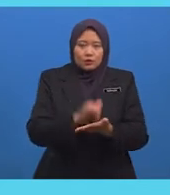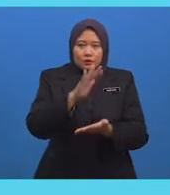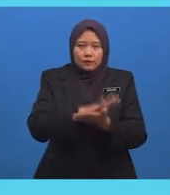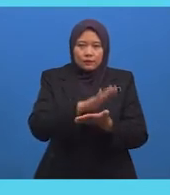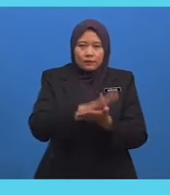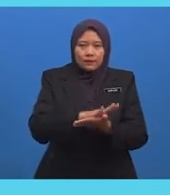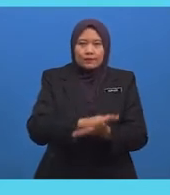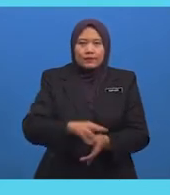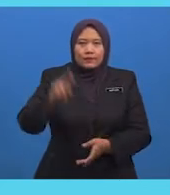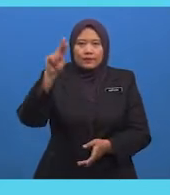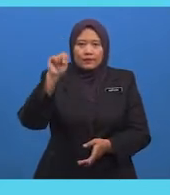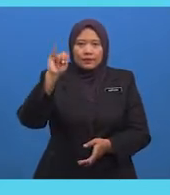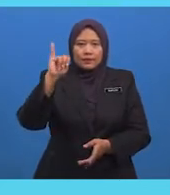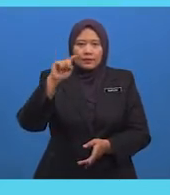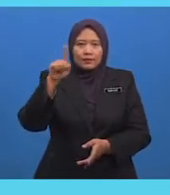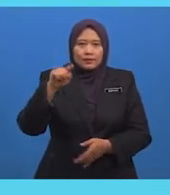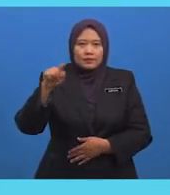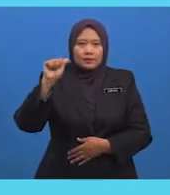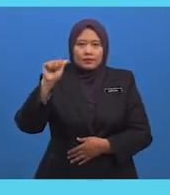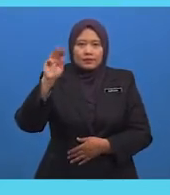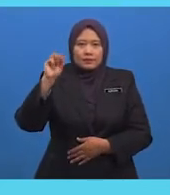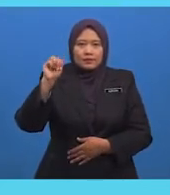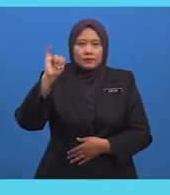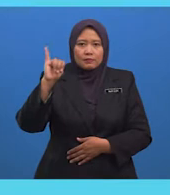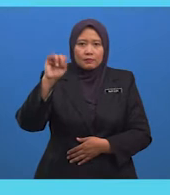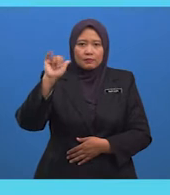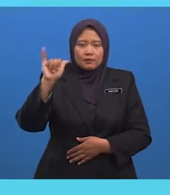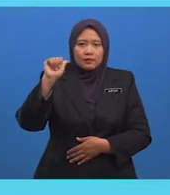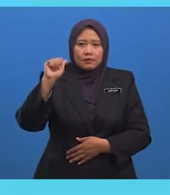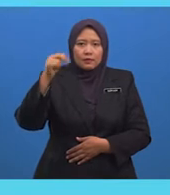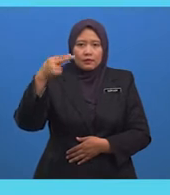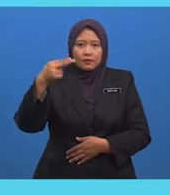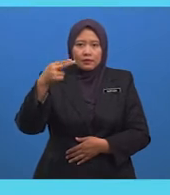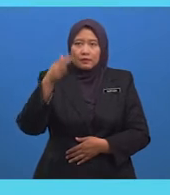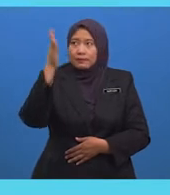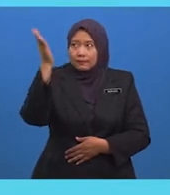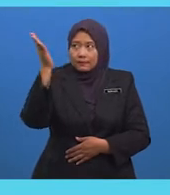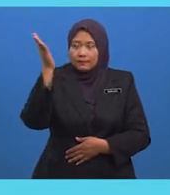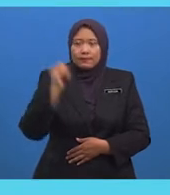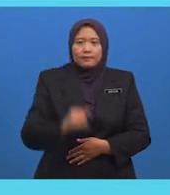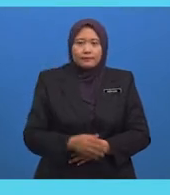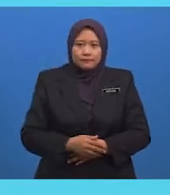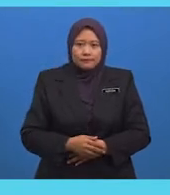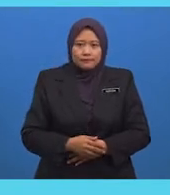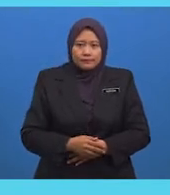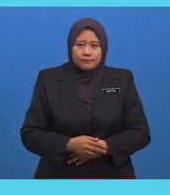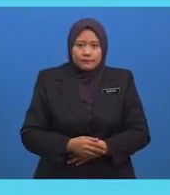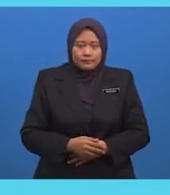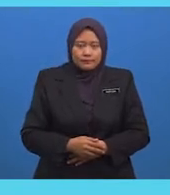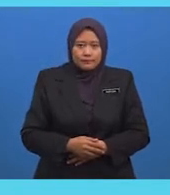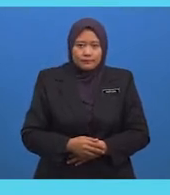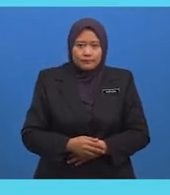Madrasah Sultan Hassan Madrasah Al-Kambiliyah Madrasah Madrasah Al-Salihiyah